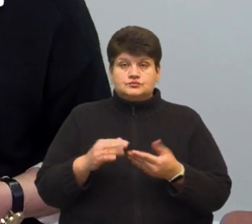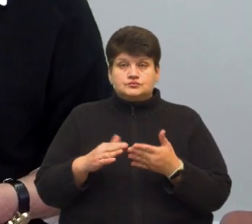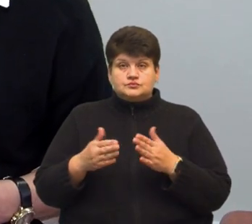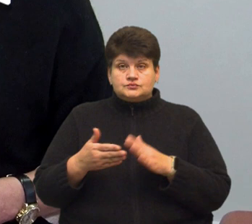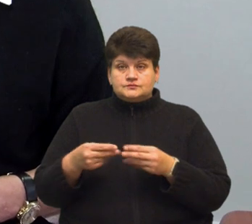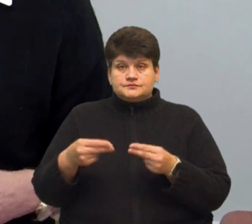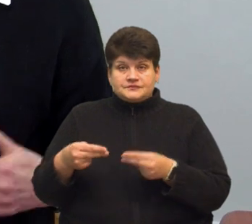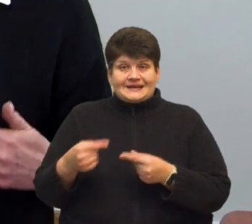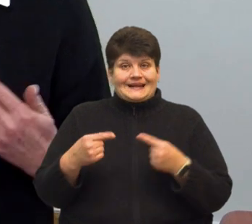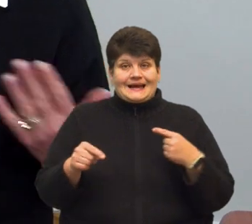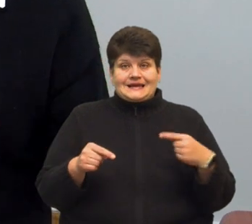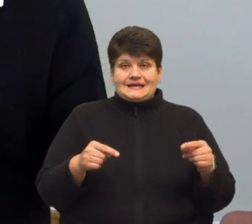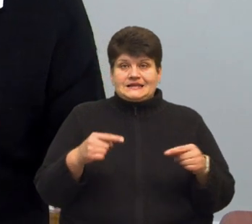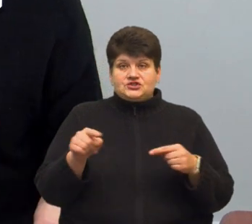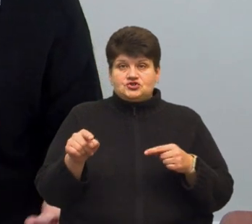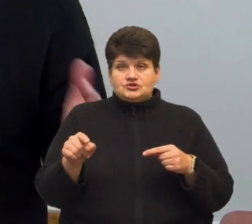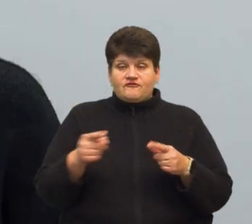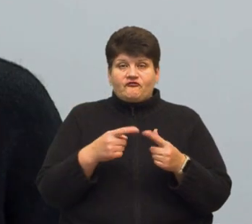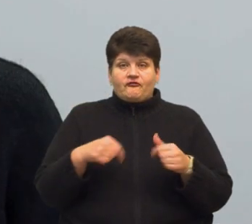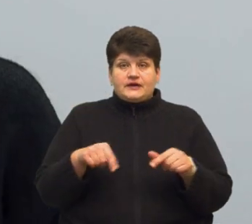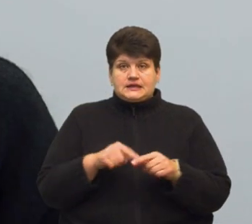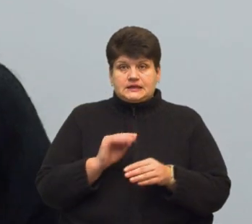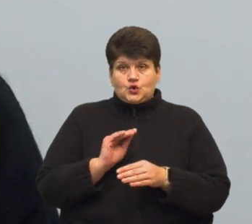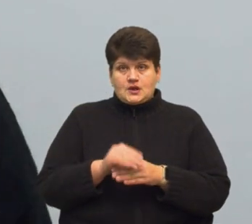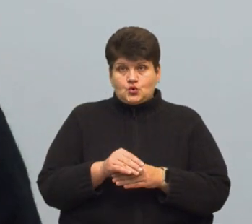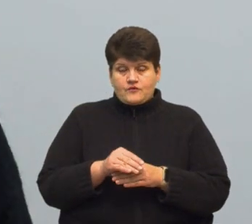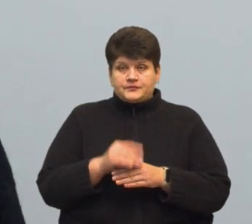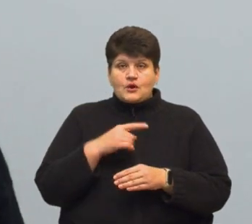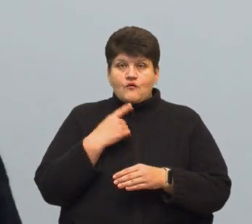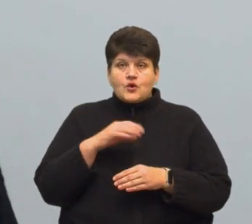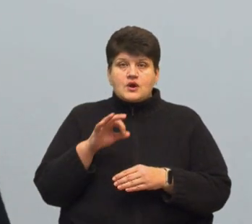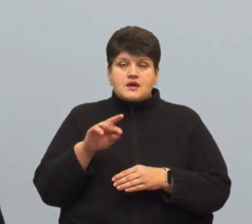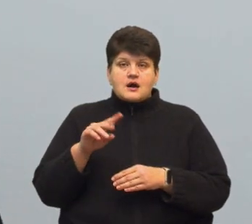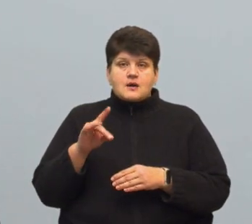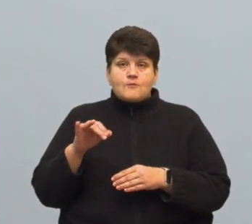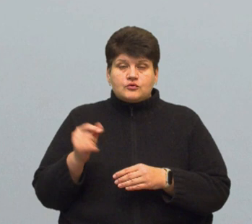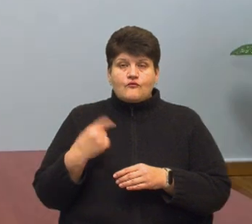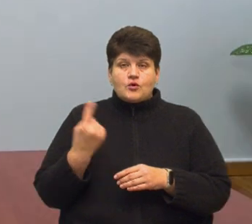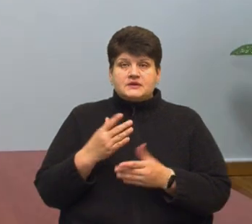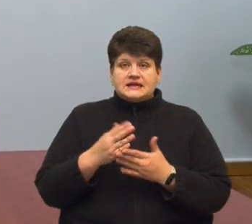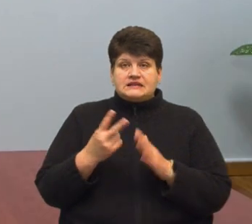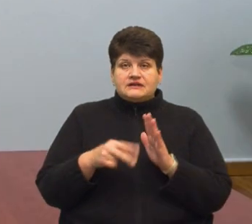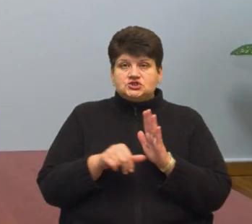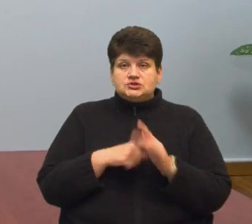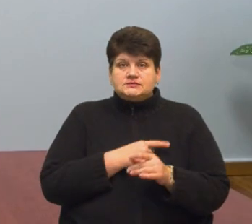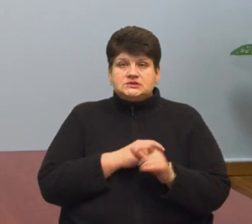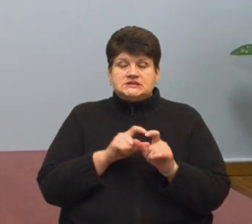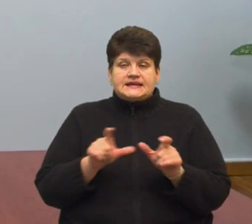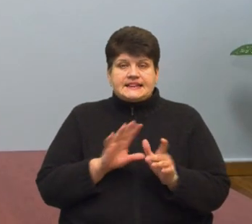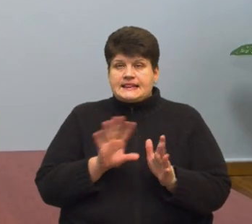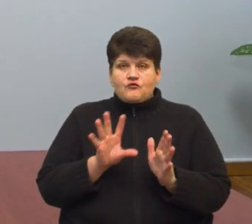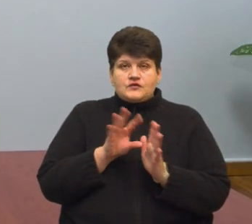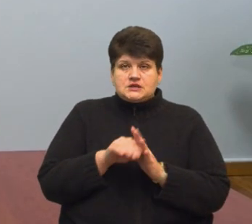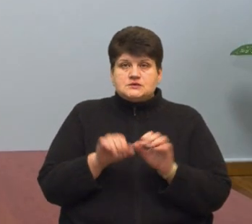інші види додаткові. Як повідомила Ольга Ярмоленко, в області є 26 медзакладів, які не увійшли до